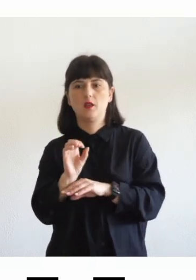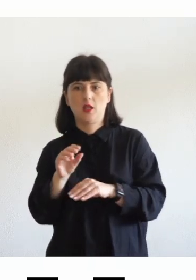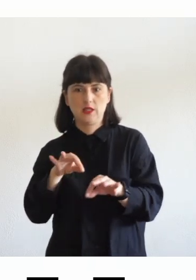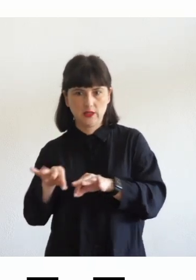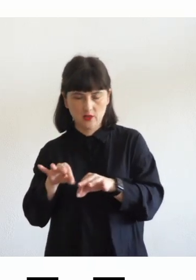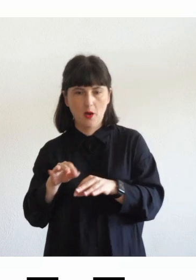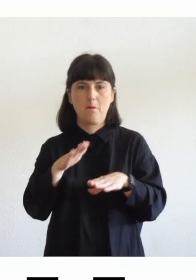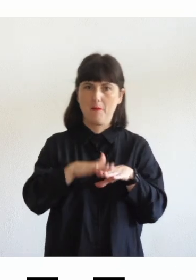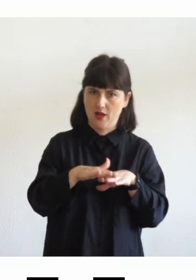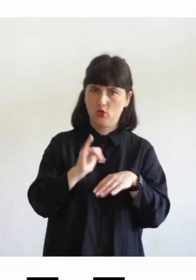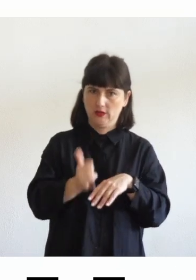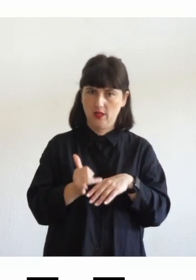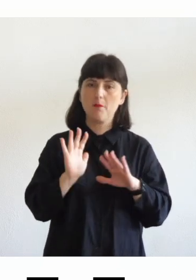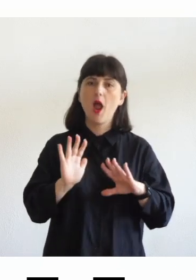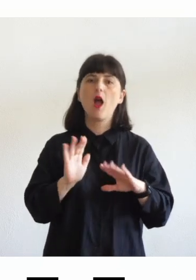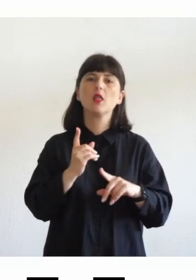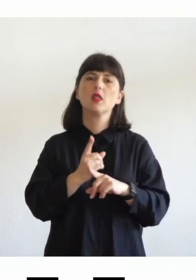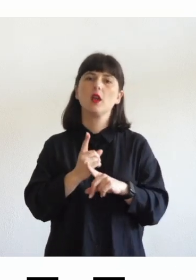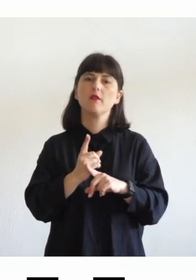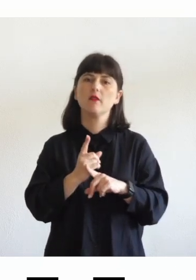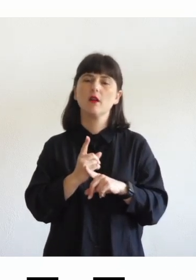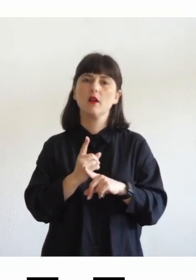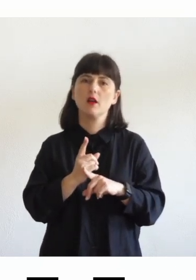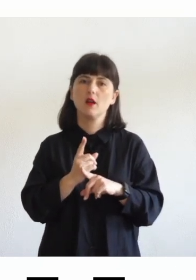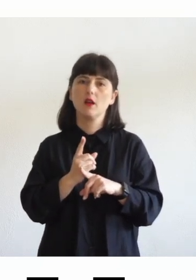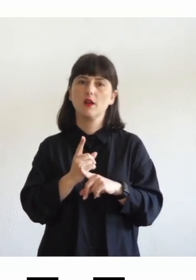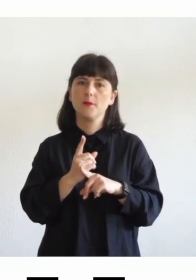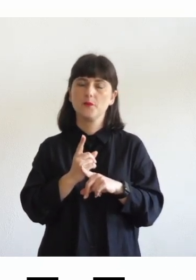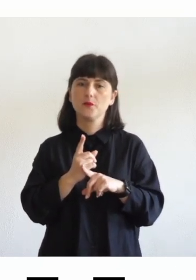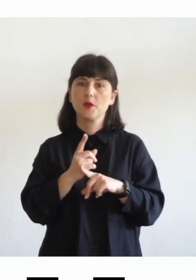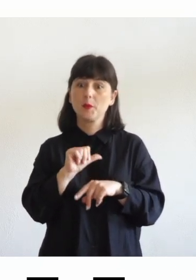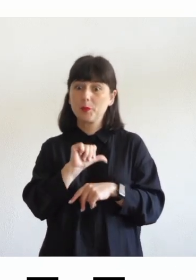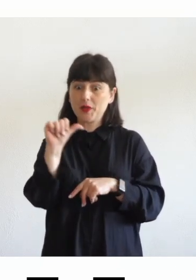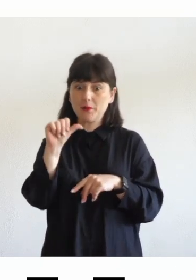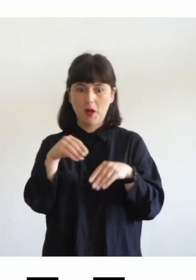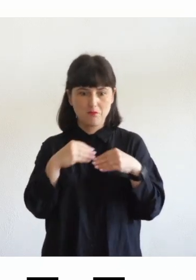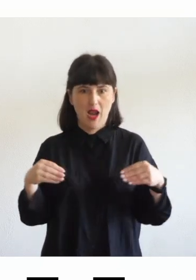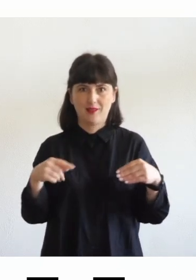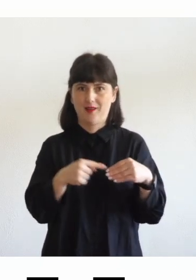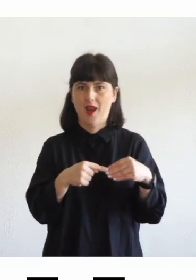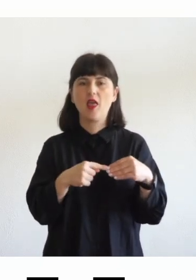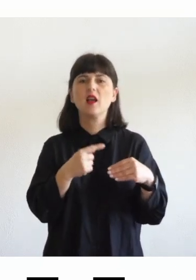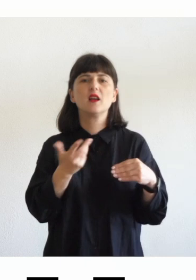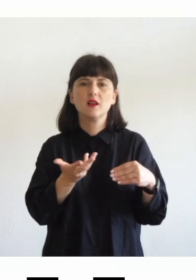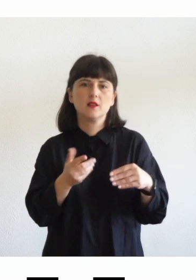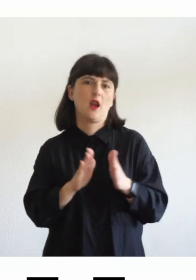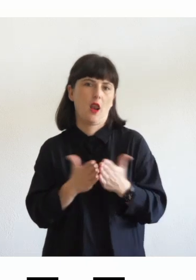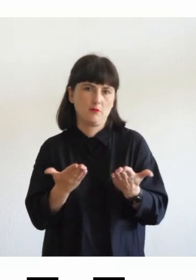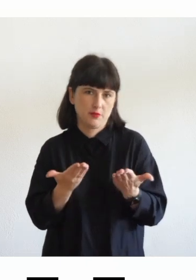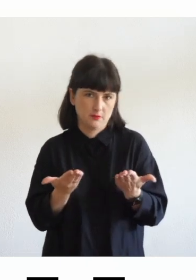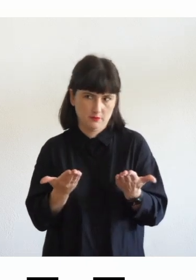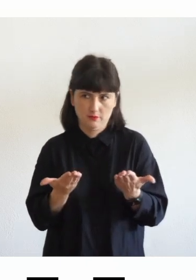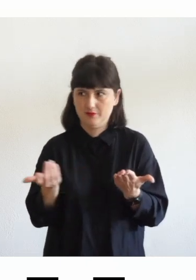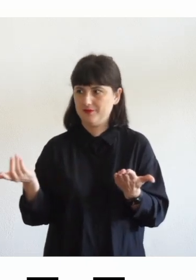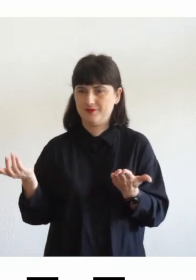metodologie ma bisogna necessariamente partire dai materiali che utilizziamo che sono i libri di scuola sicuramente ne avete parlato